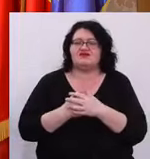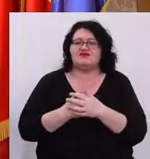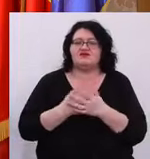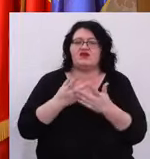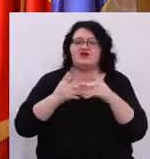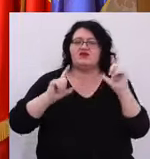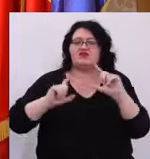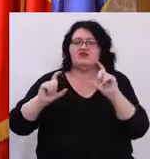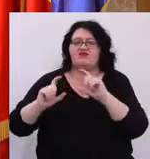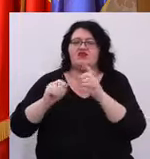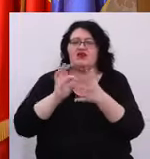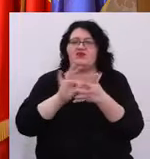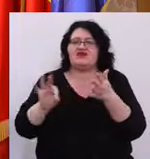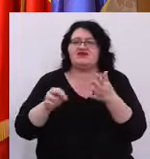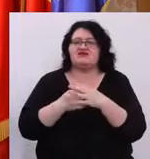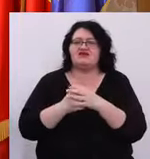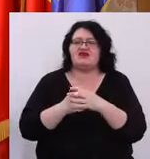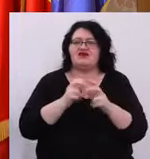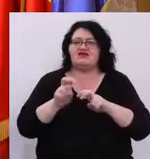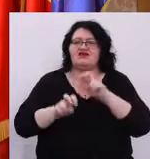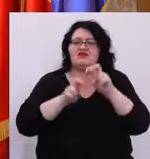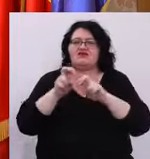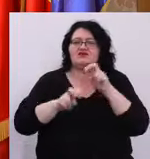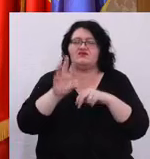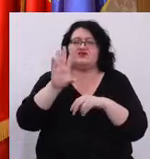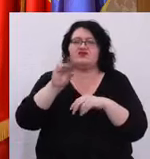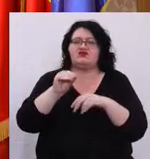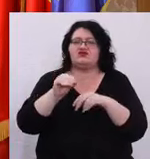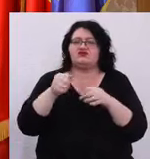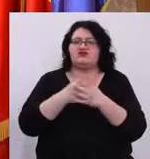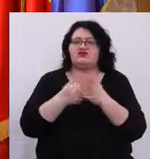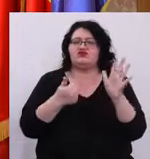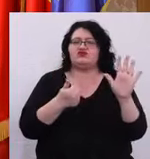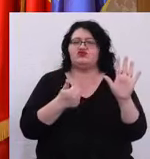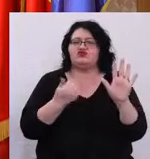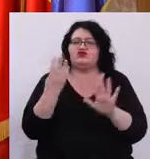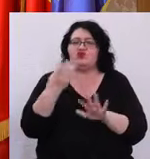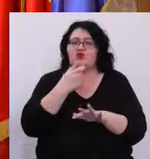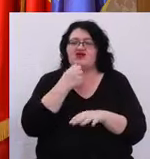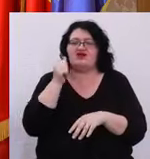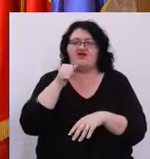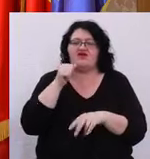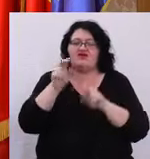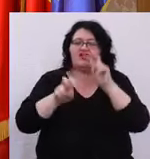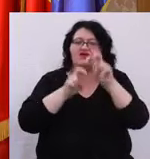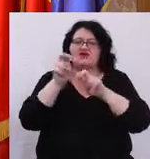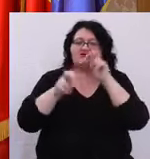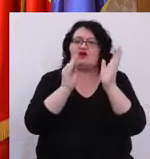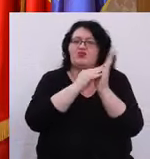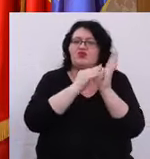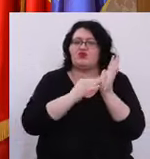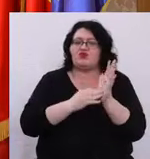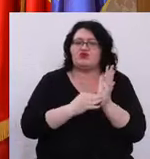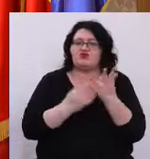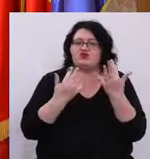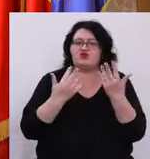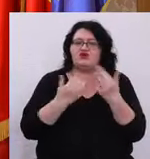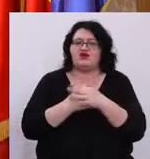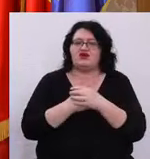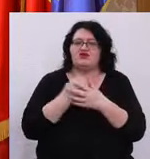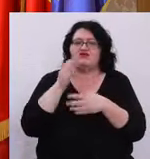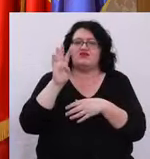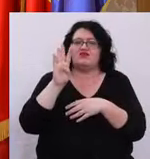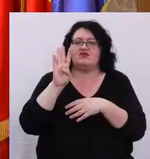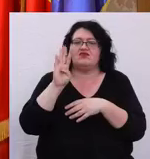mamografii gratuite la femeile între 50 și 69 de ani. S-a propus un număr de